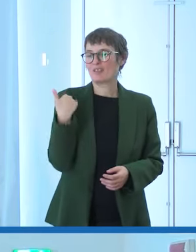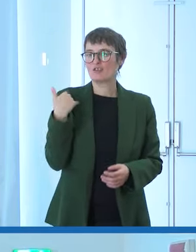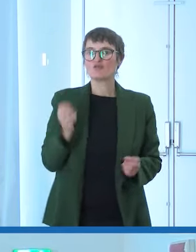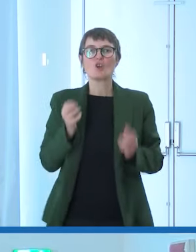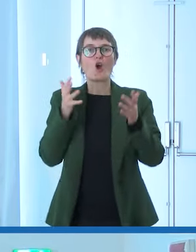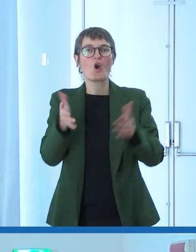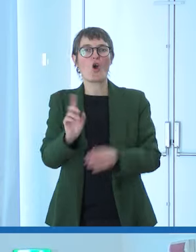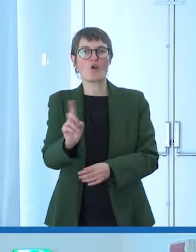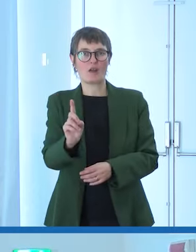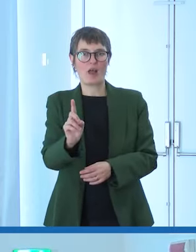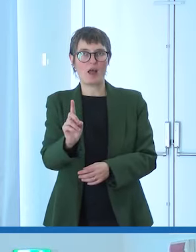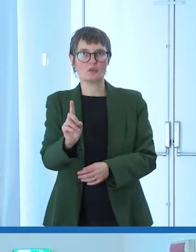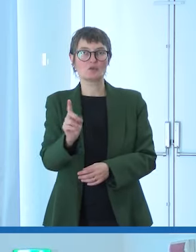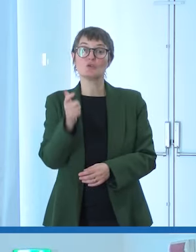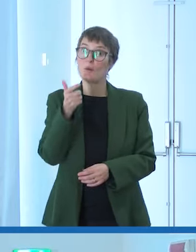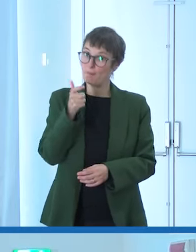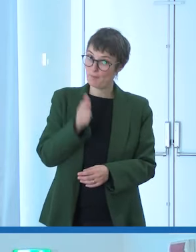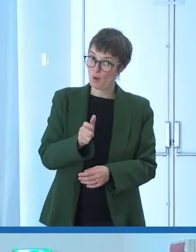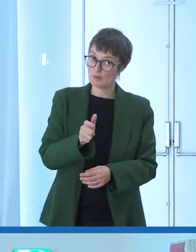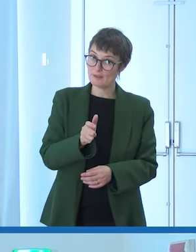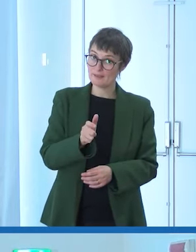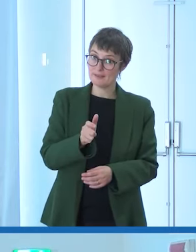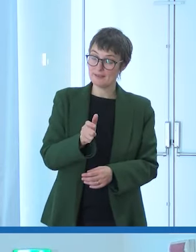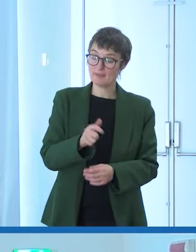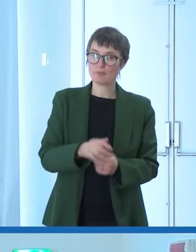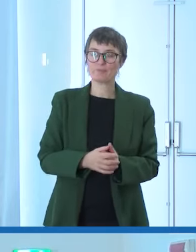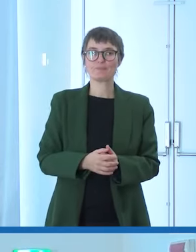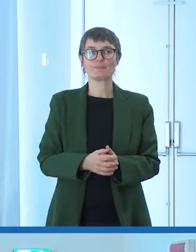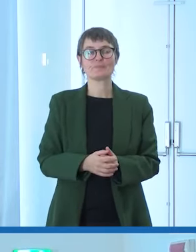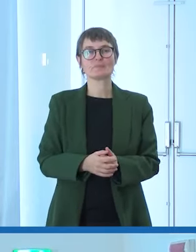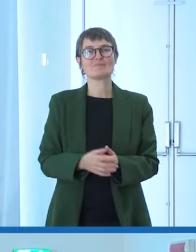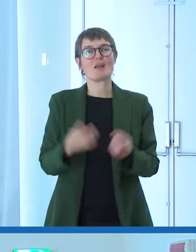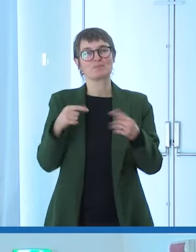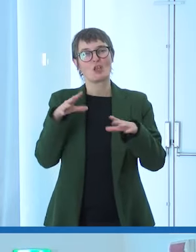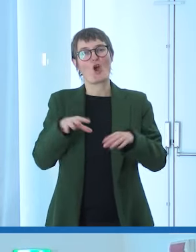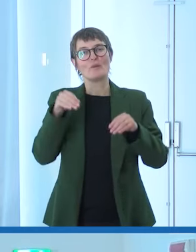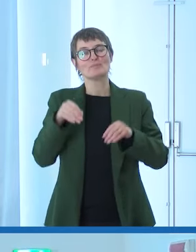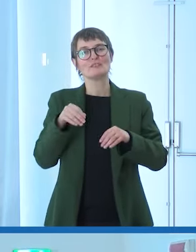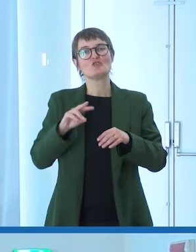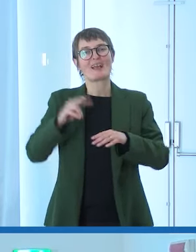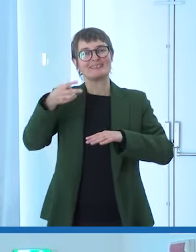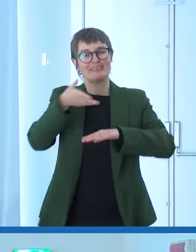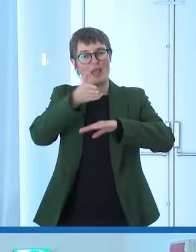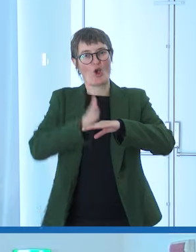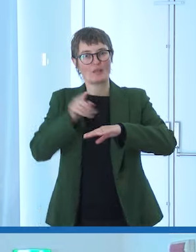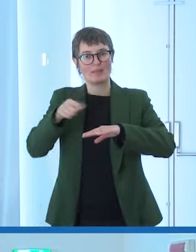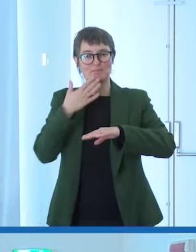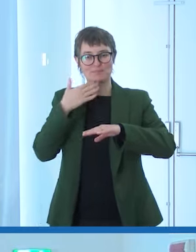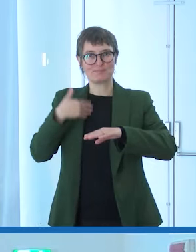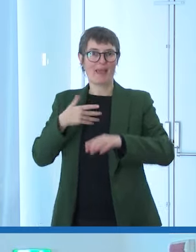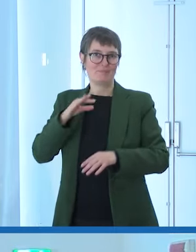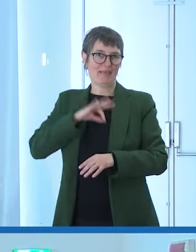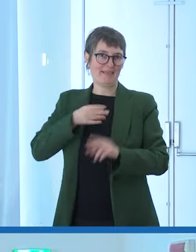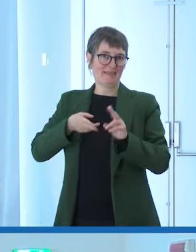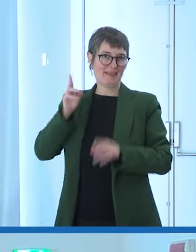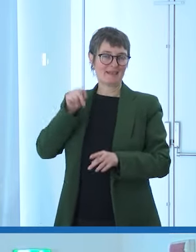perché qui entra la seconda parte la cosa che io considero più interessante in questa fase quella